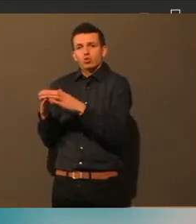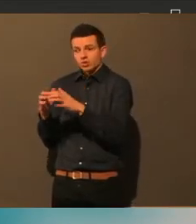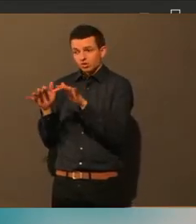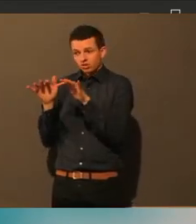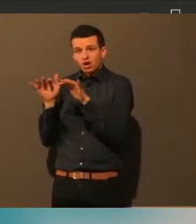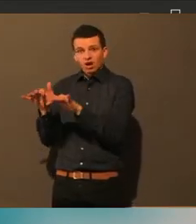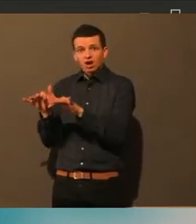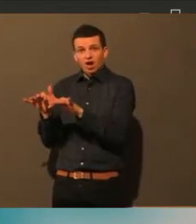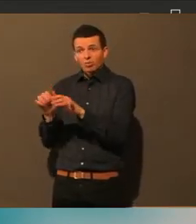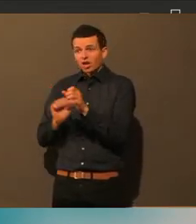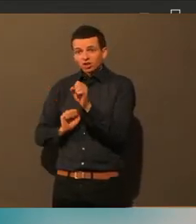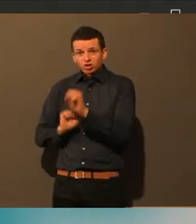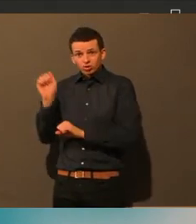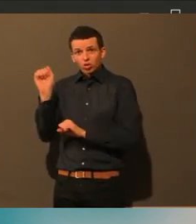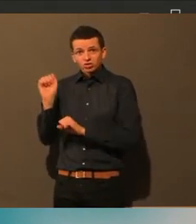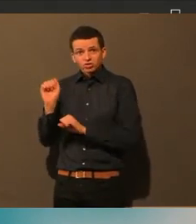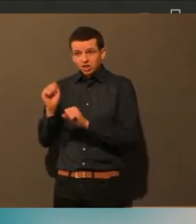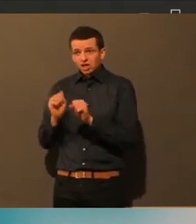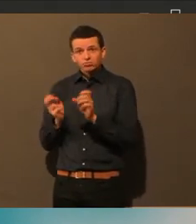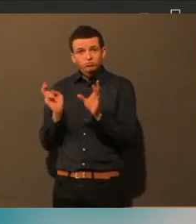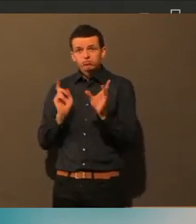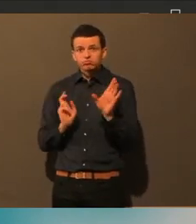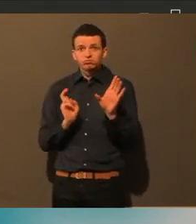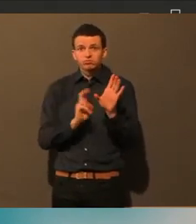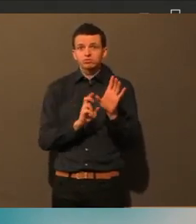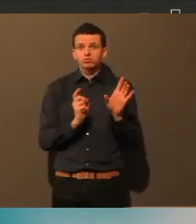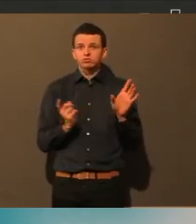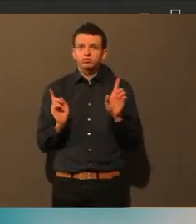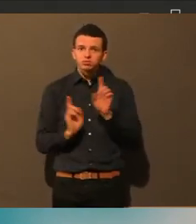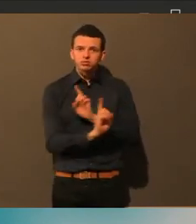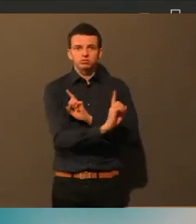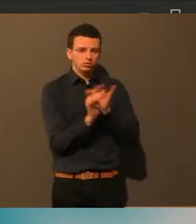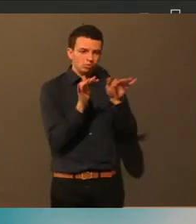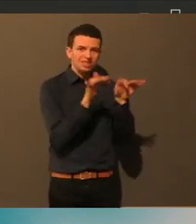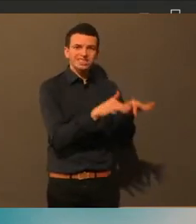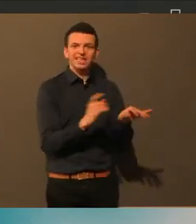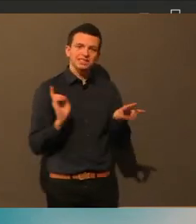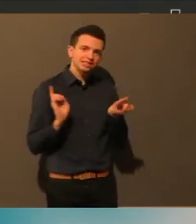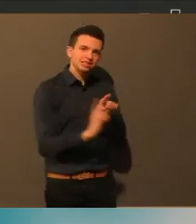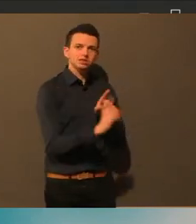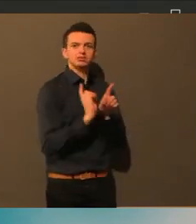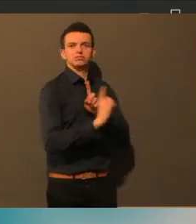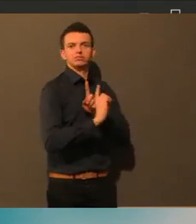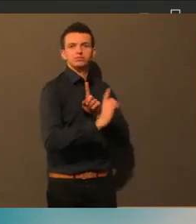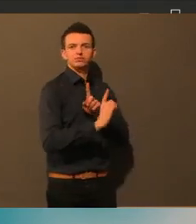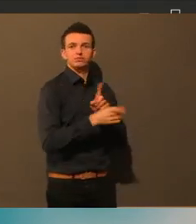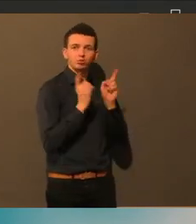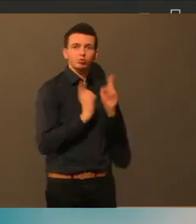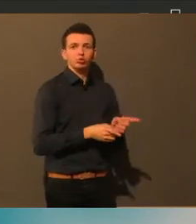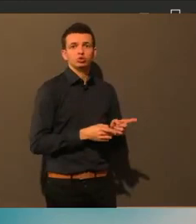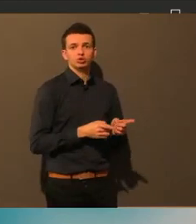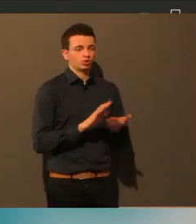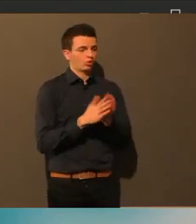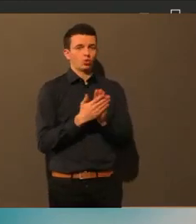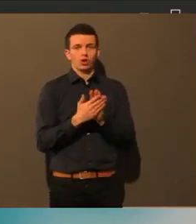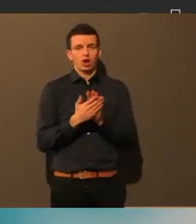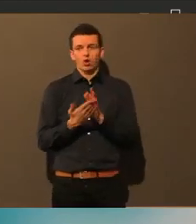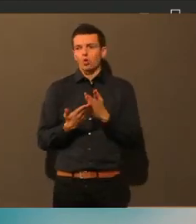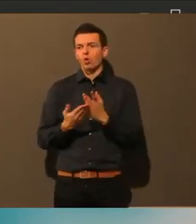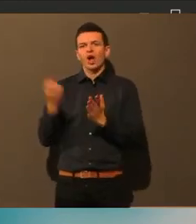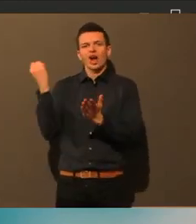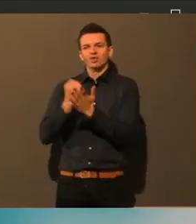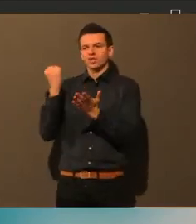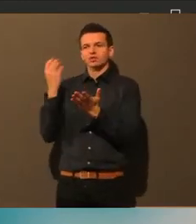ausgestellt. Nicht jede Schule erkennt Atteste an. Und ja, viele Kinder belastet auch die Situation mit den